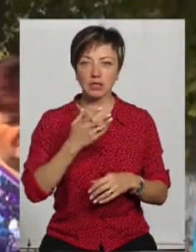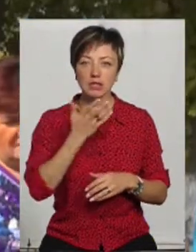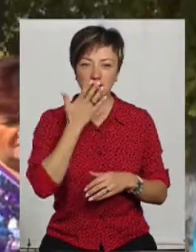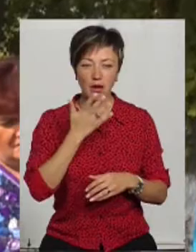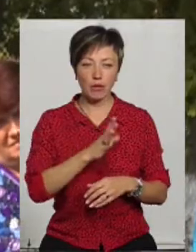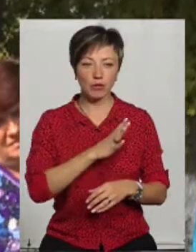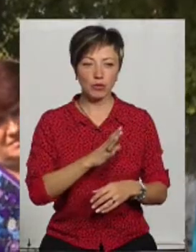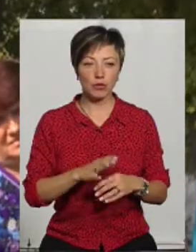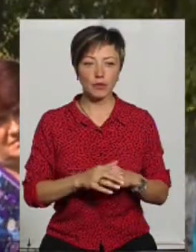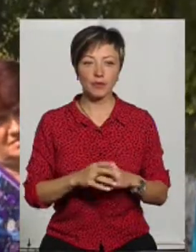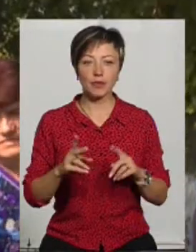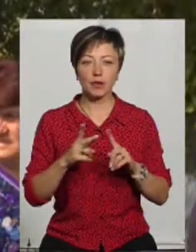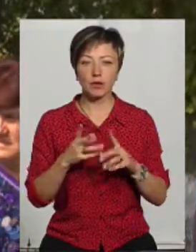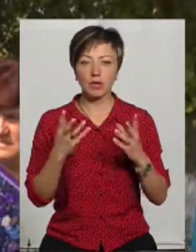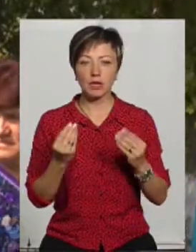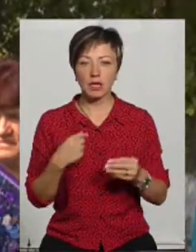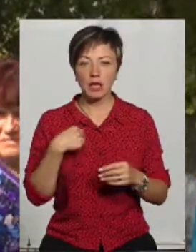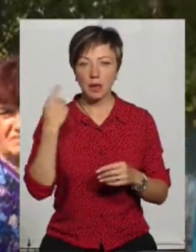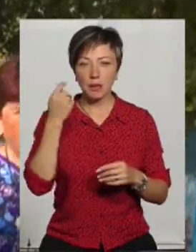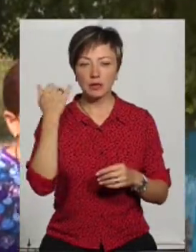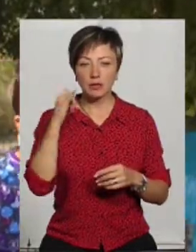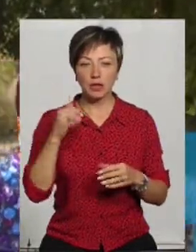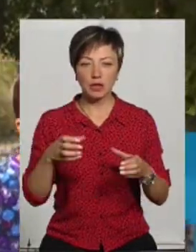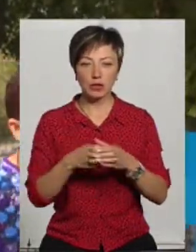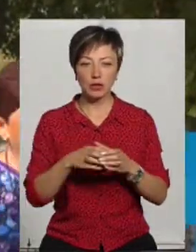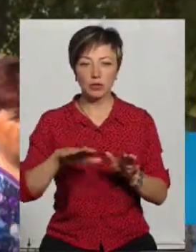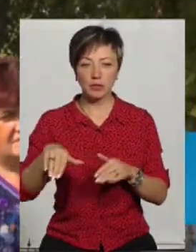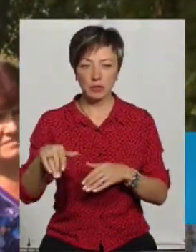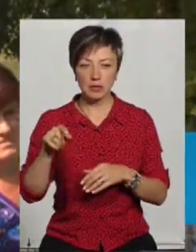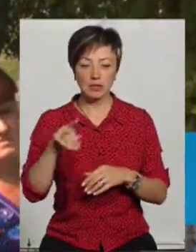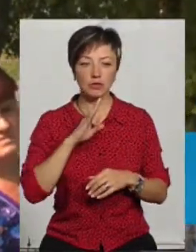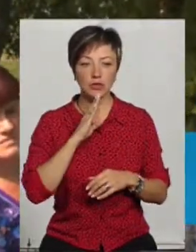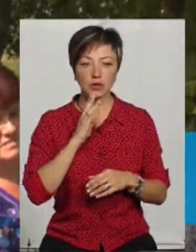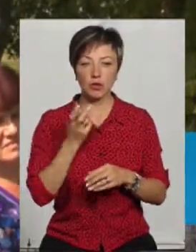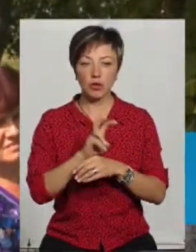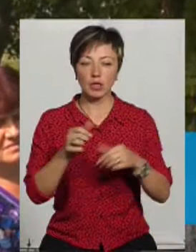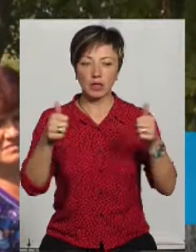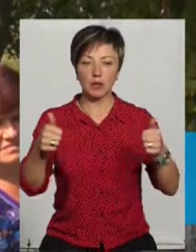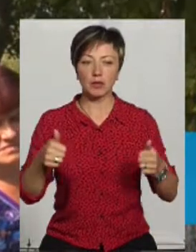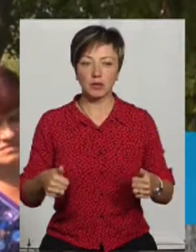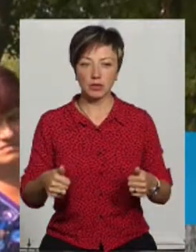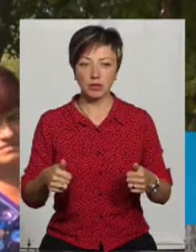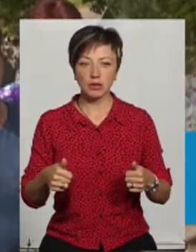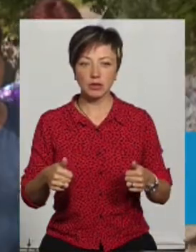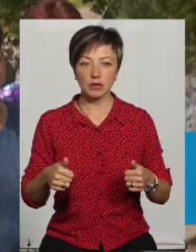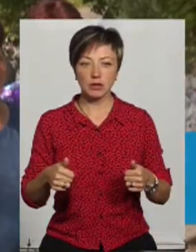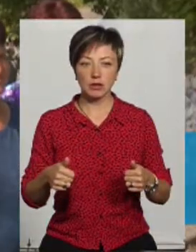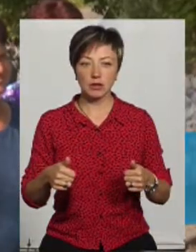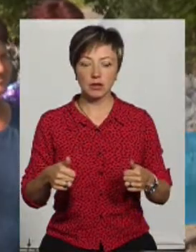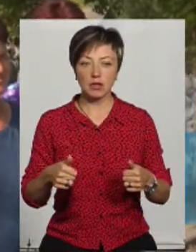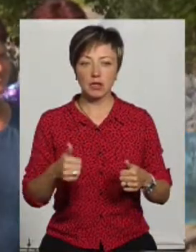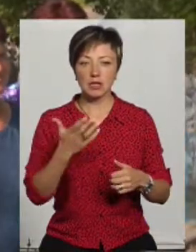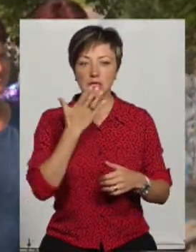Перейшли ми на другий день, я пас в череду після тітіраї. Приходимо, перегоняємо таблички набити.